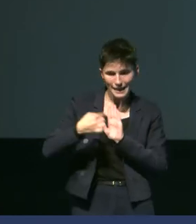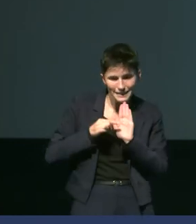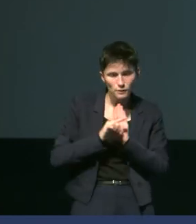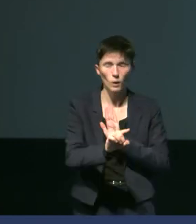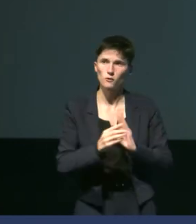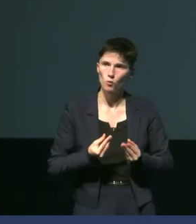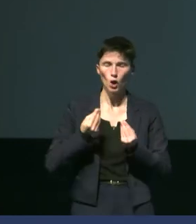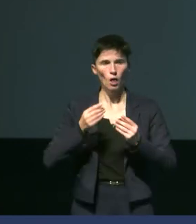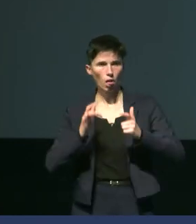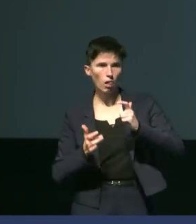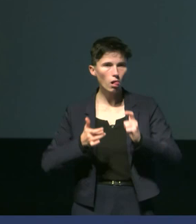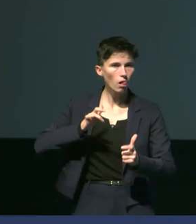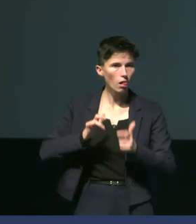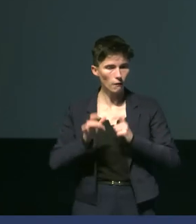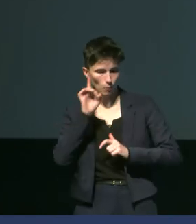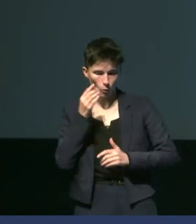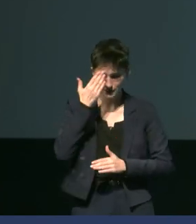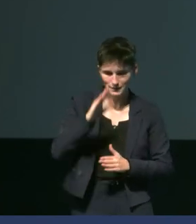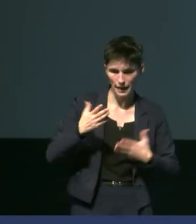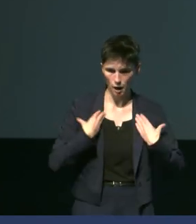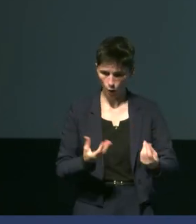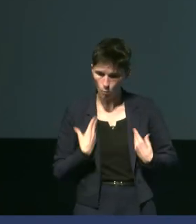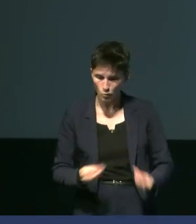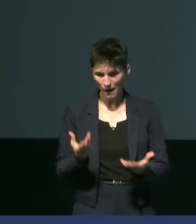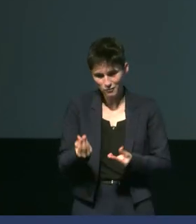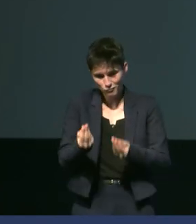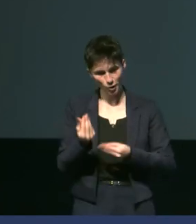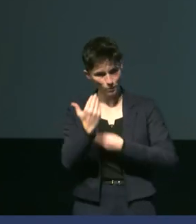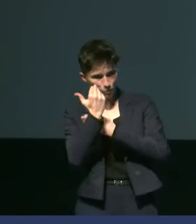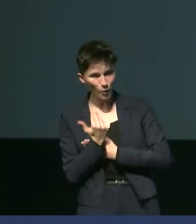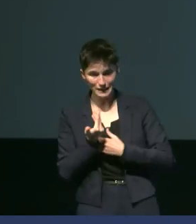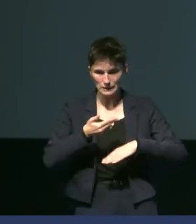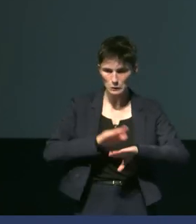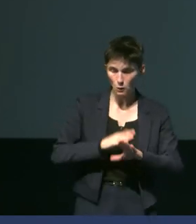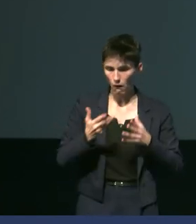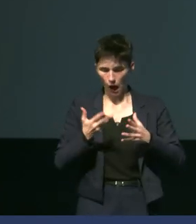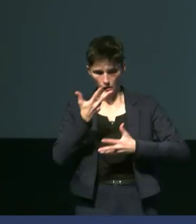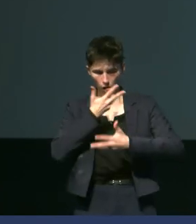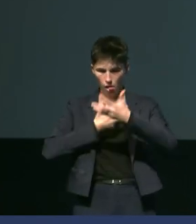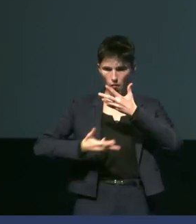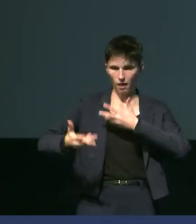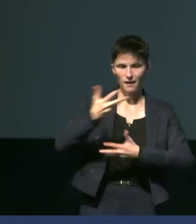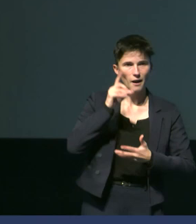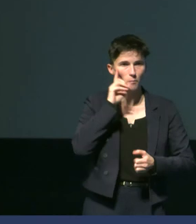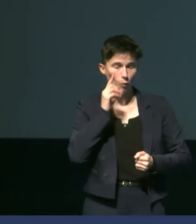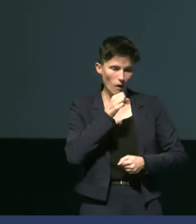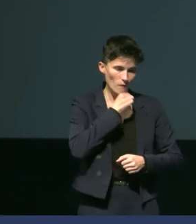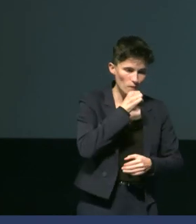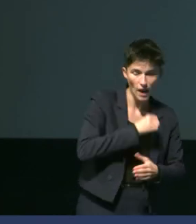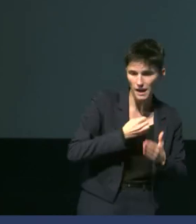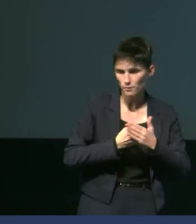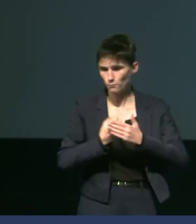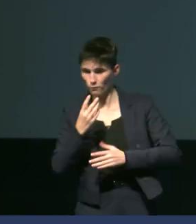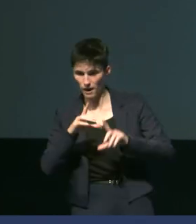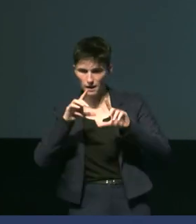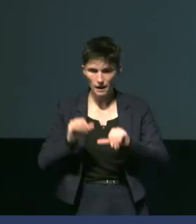étaient particulièrement isolés grâce à leur plumage et là, tout le plumage va être perturbé. Il y avoir des vieilles plumes, des nouvelles plumes, des matures, des plus matures, des trop vieilles pour être